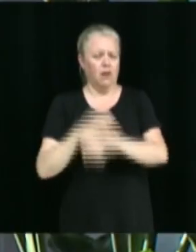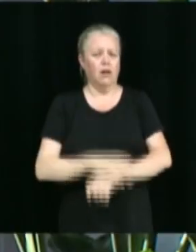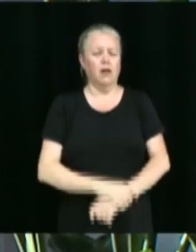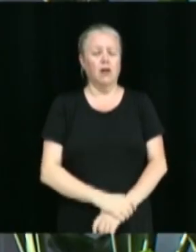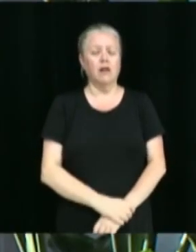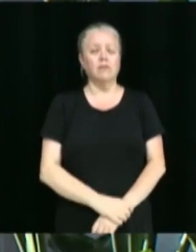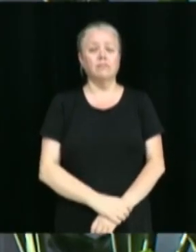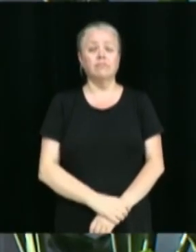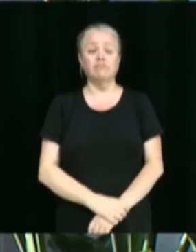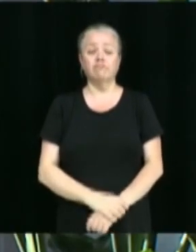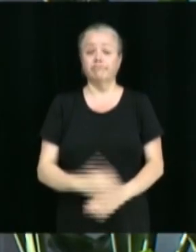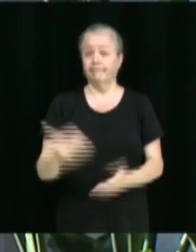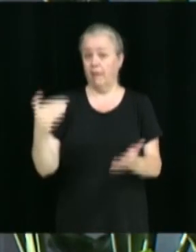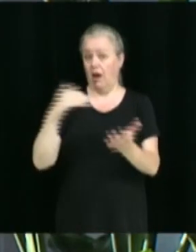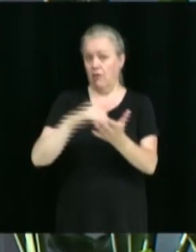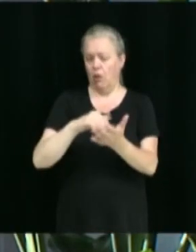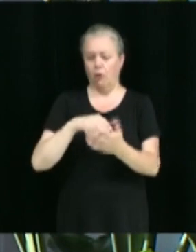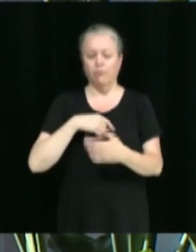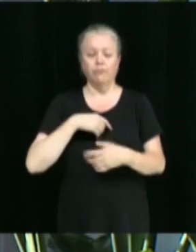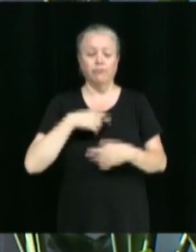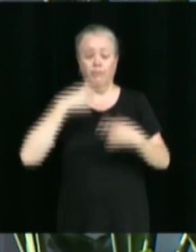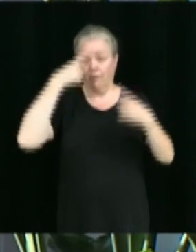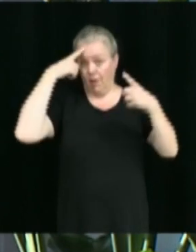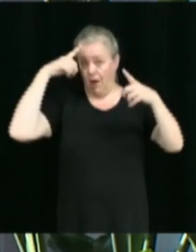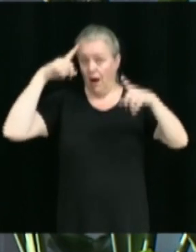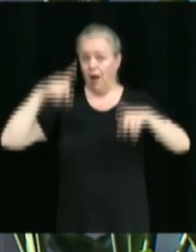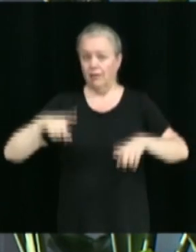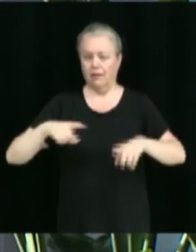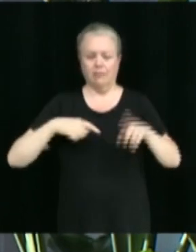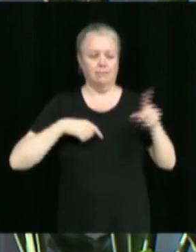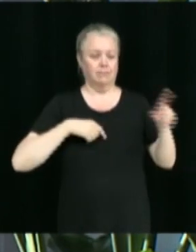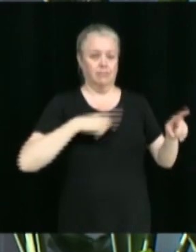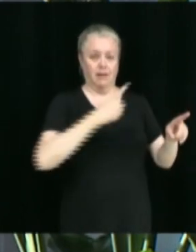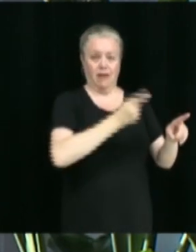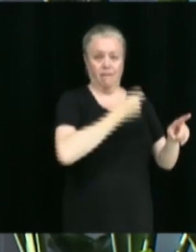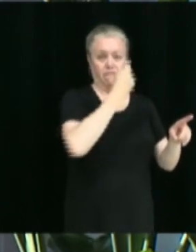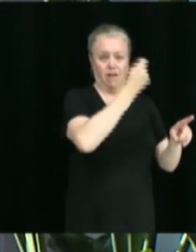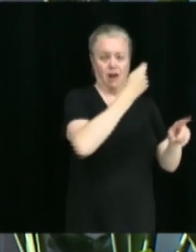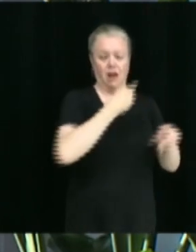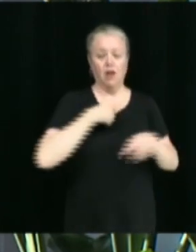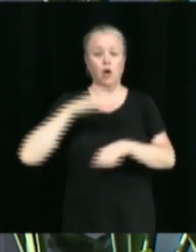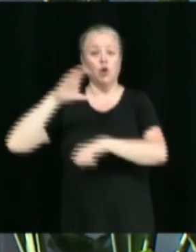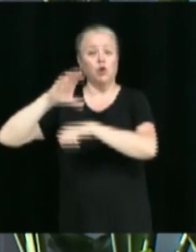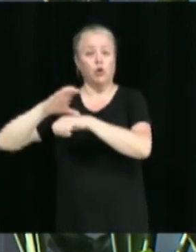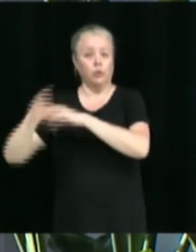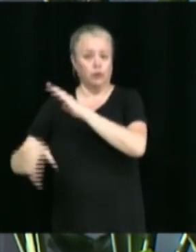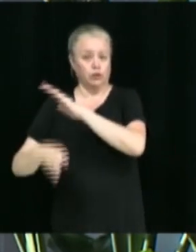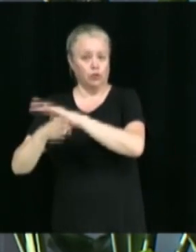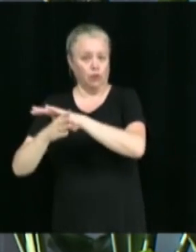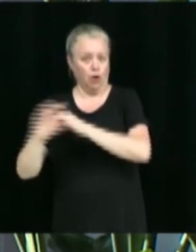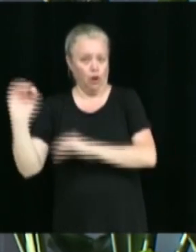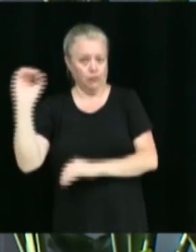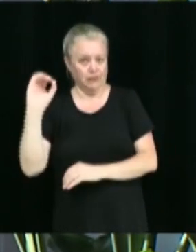Il s'agit encore une fois d'approuver le protocole d'entente intervenu entre la Ville et le club de soccer Optimum de Victoriaville concernant l